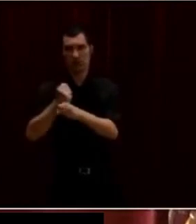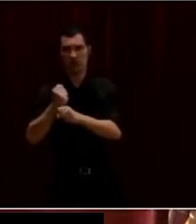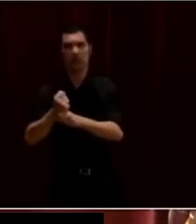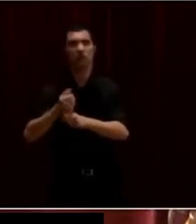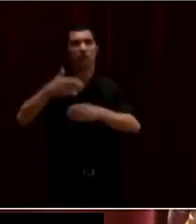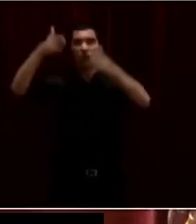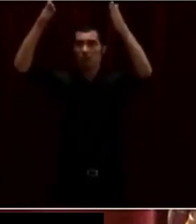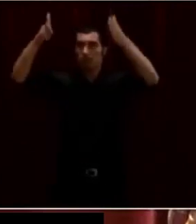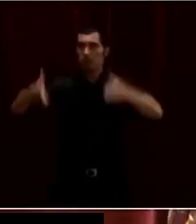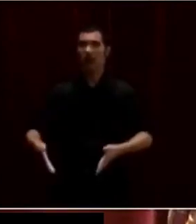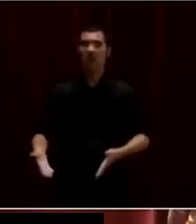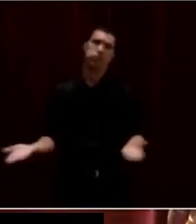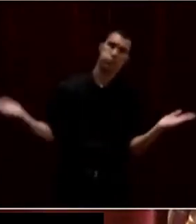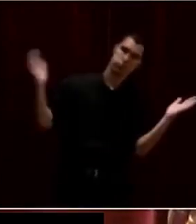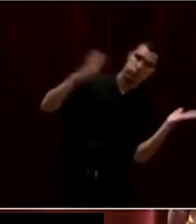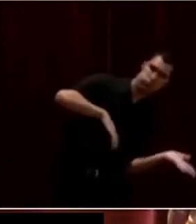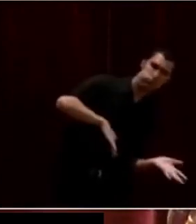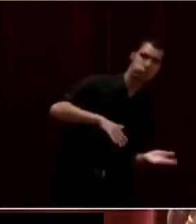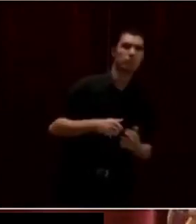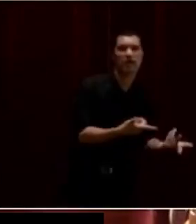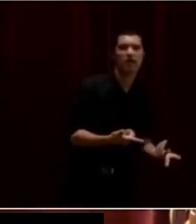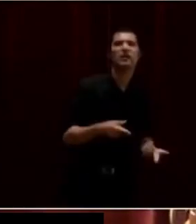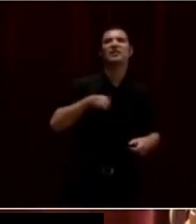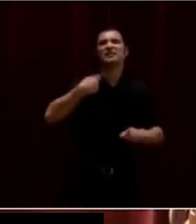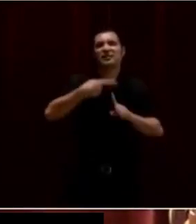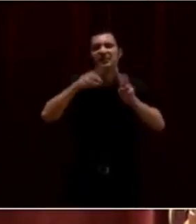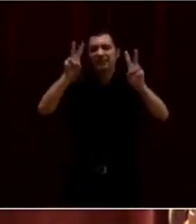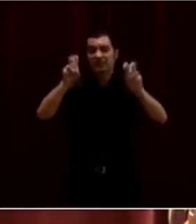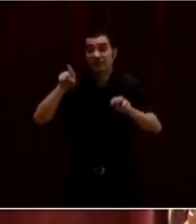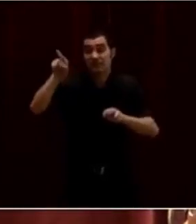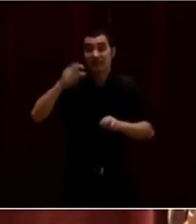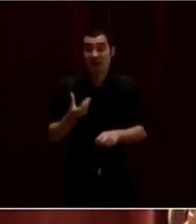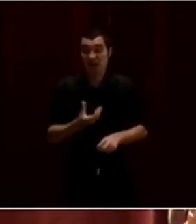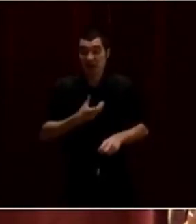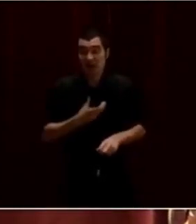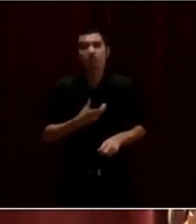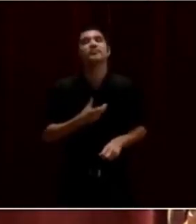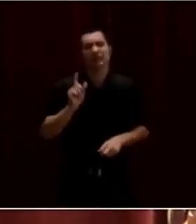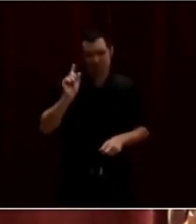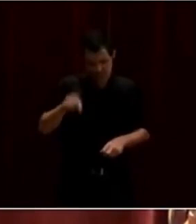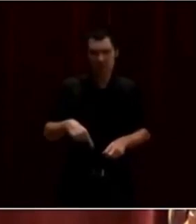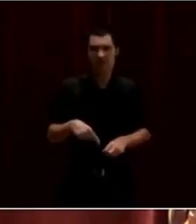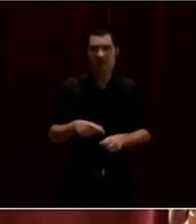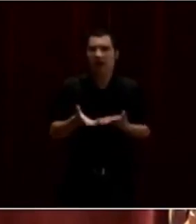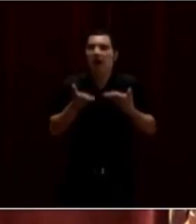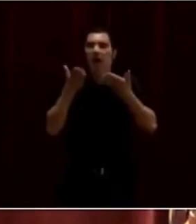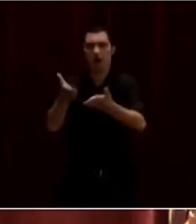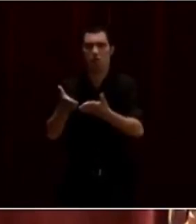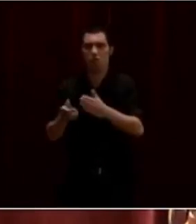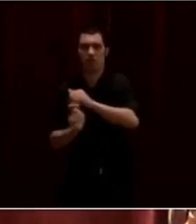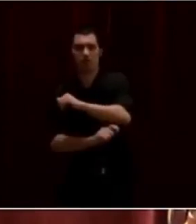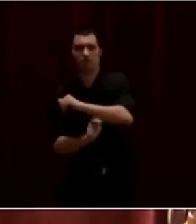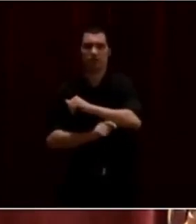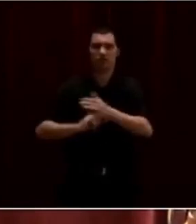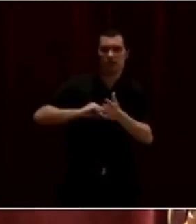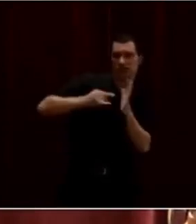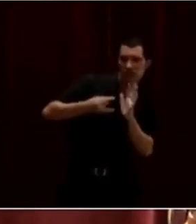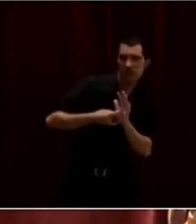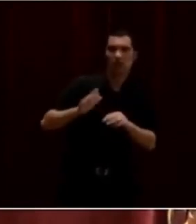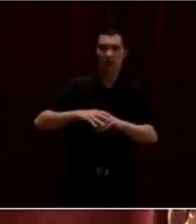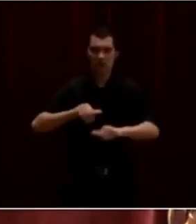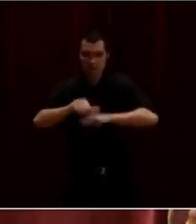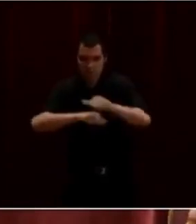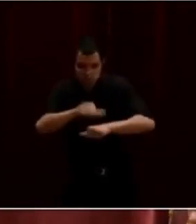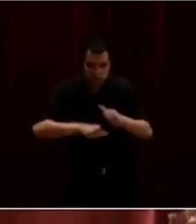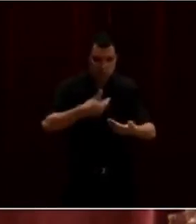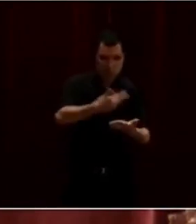parets, amb caigudes de trossos de camins. L'Ajuntament haurà de ser ajuda tècnica per poder tramitar totes aquestes ajudes i